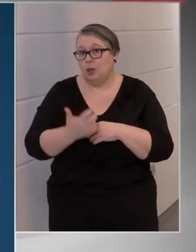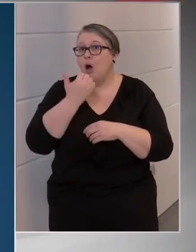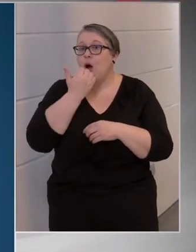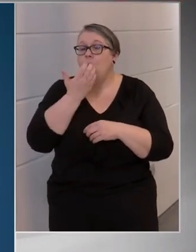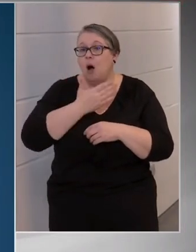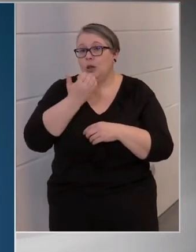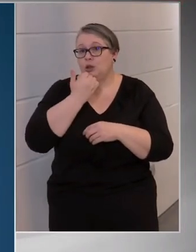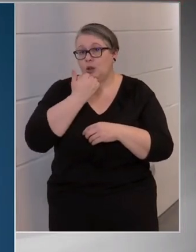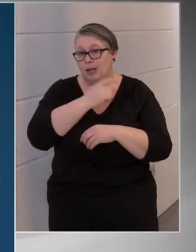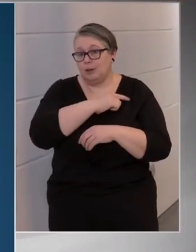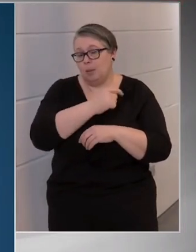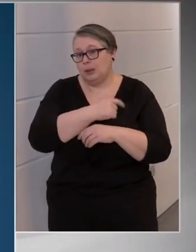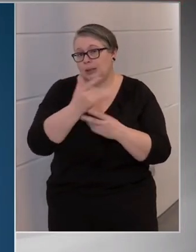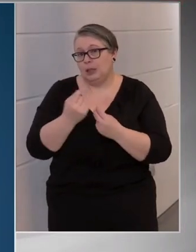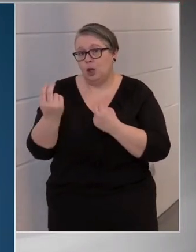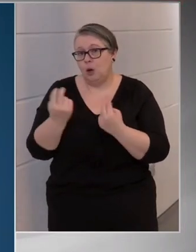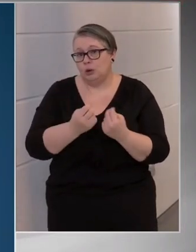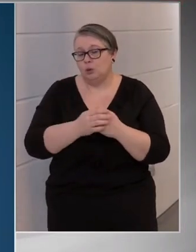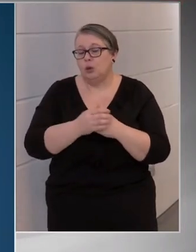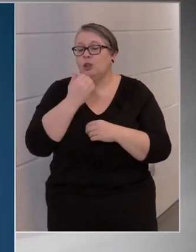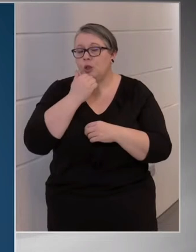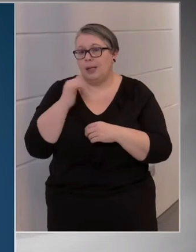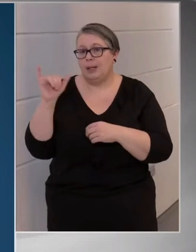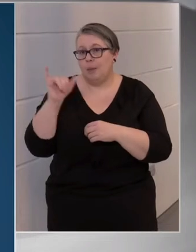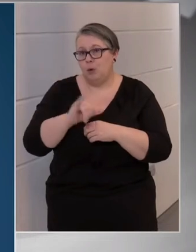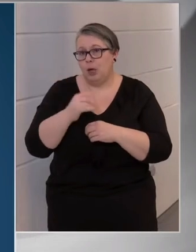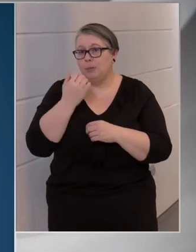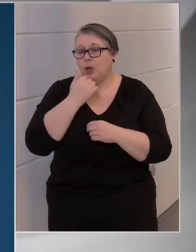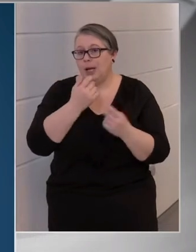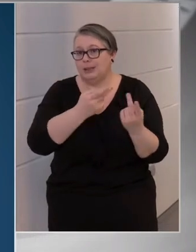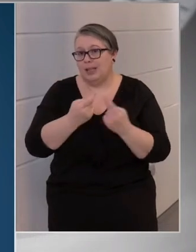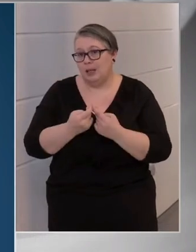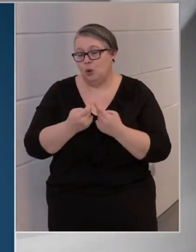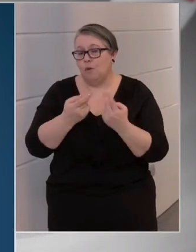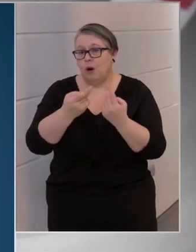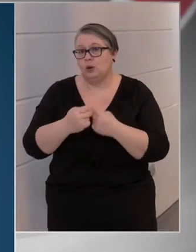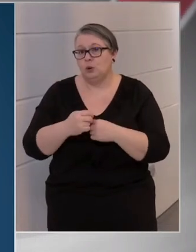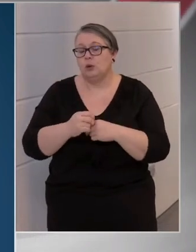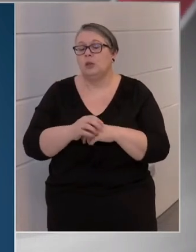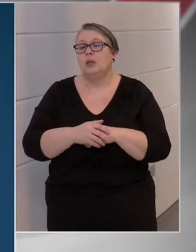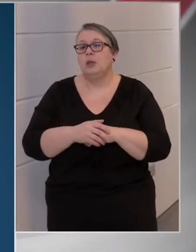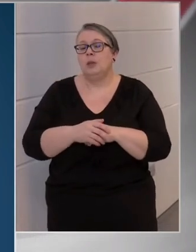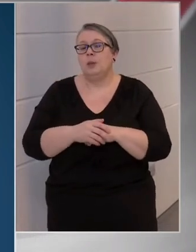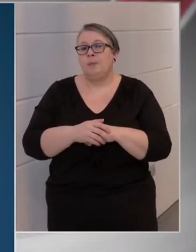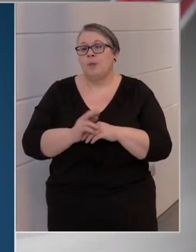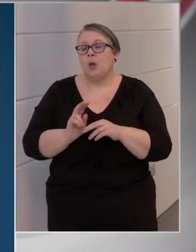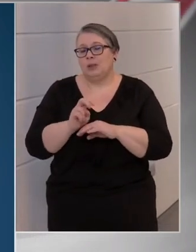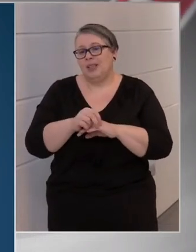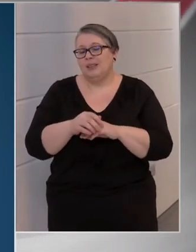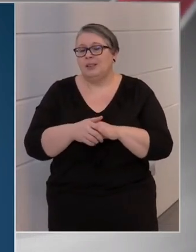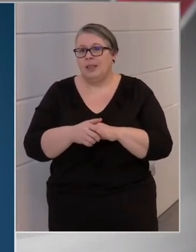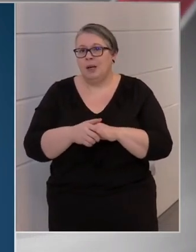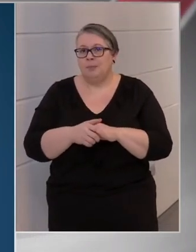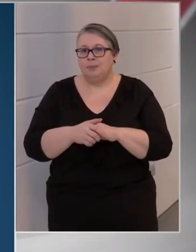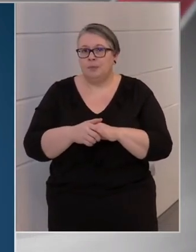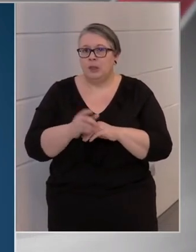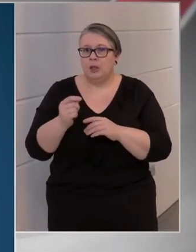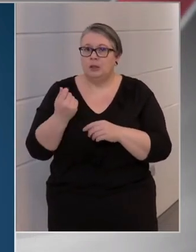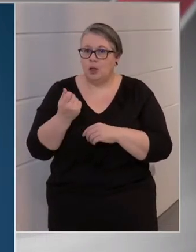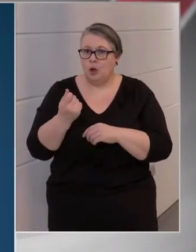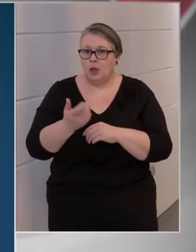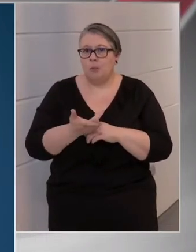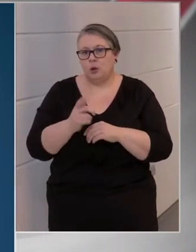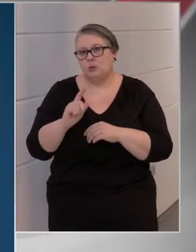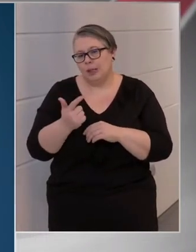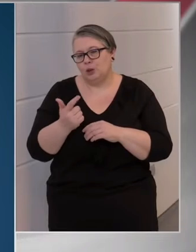kapacitással hozzuk be, saját repülőgéppel, saját szállítógéppel hozzuk be a vakcinákat. Hozzátéve, hogy itt az anyagiak